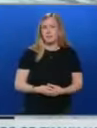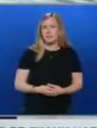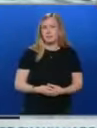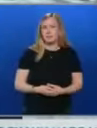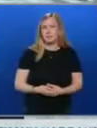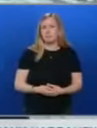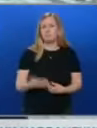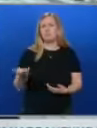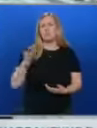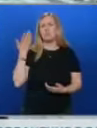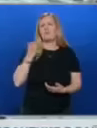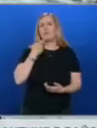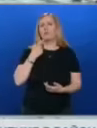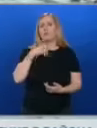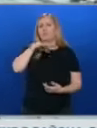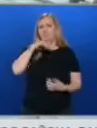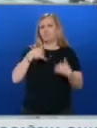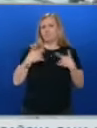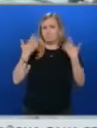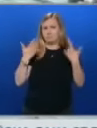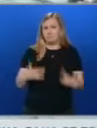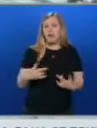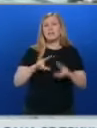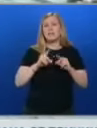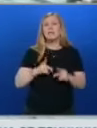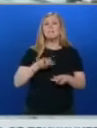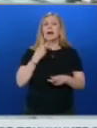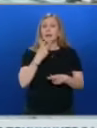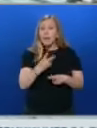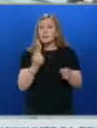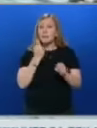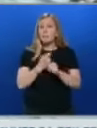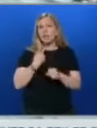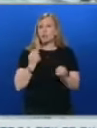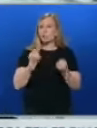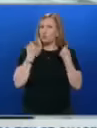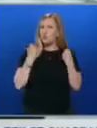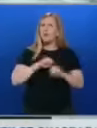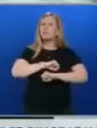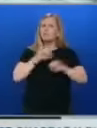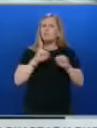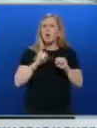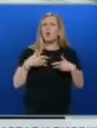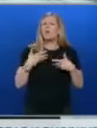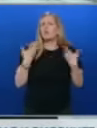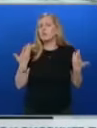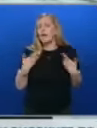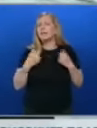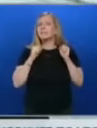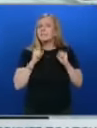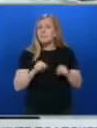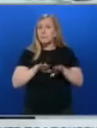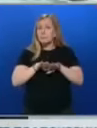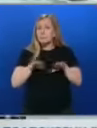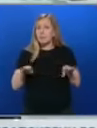Натолкова години съм вече и им казвам Гледайте си работата. Ще оцелея. Гърмета колкото искате. Сядам на